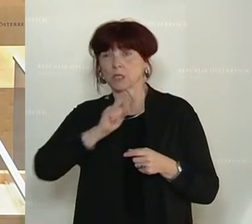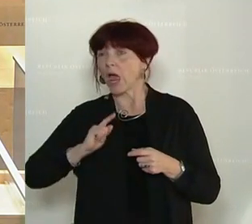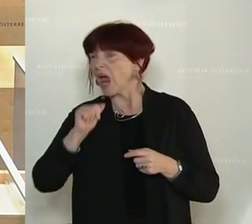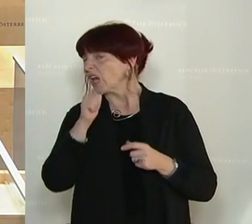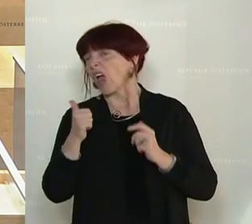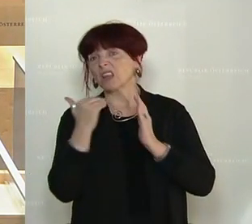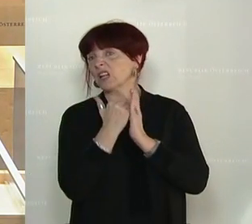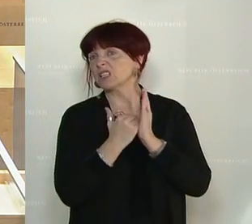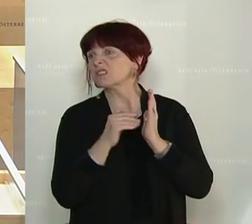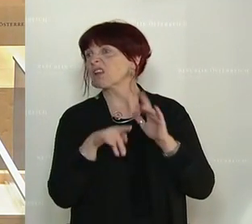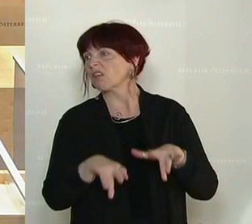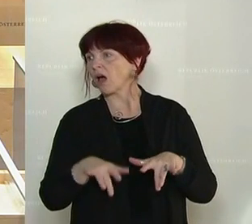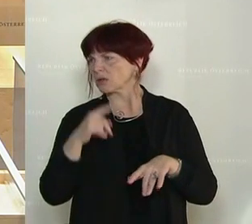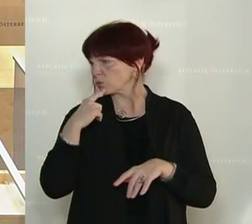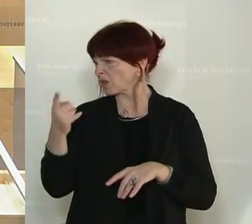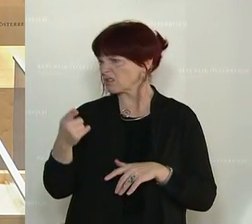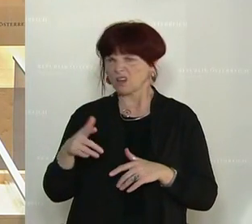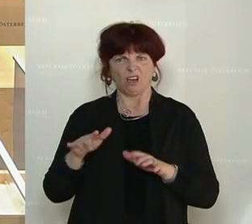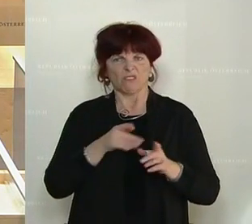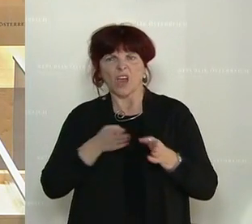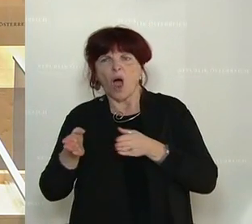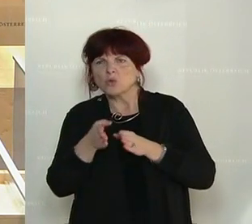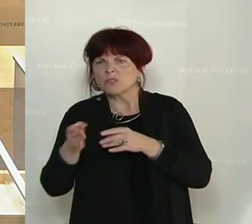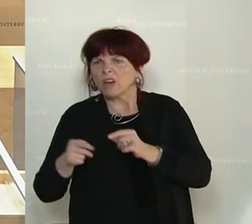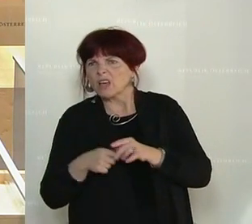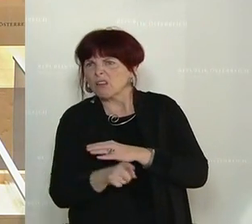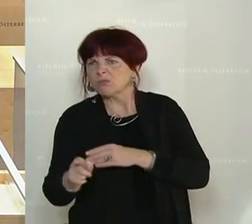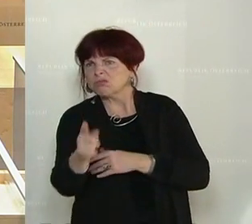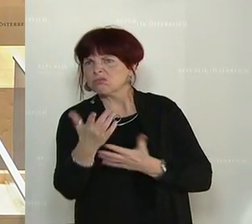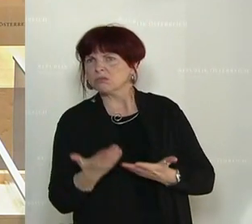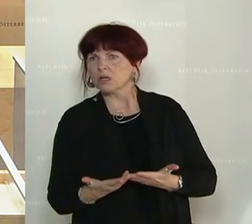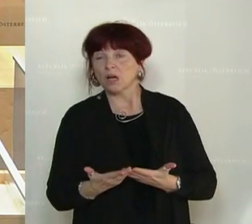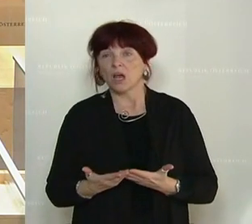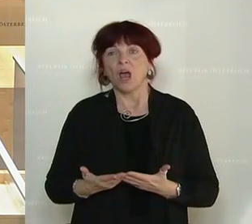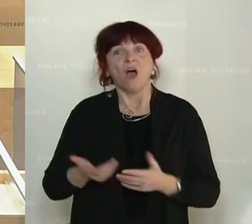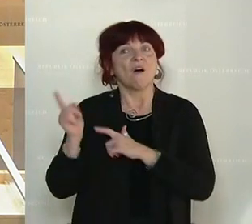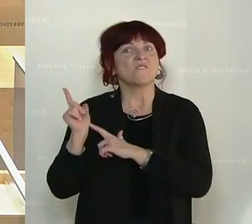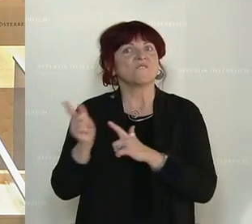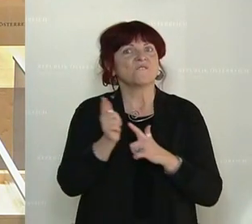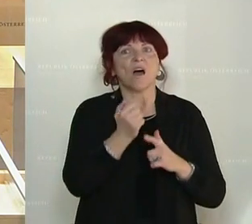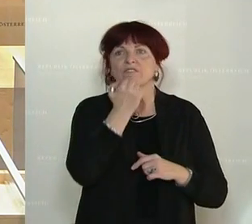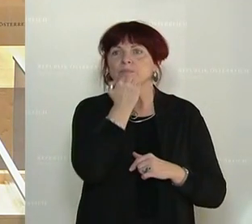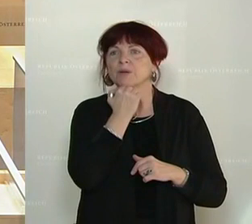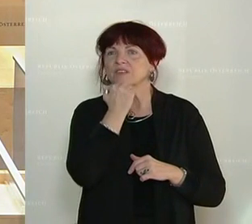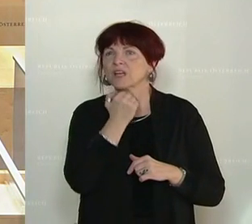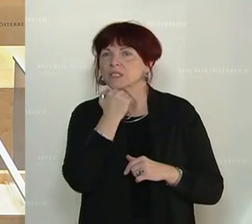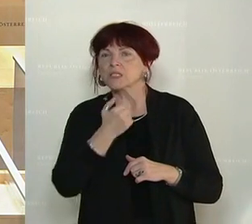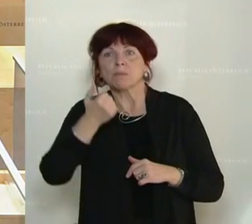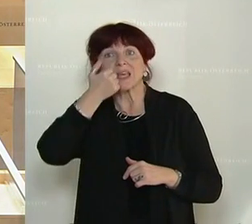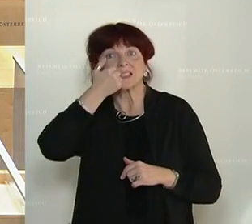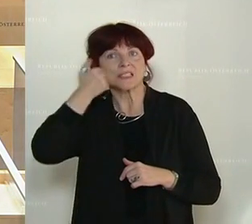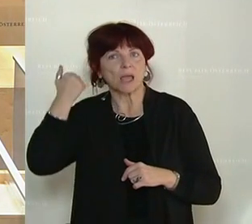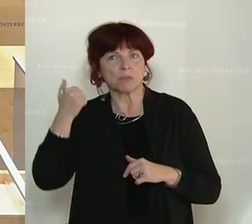ja nichtssagende Antworten hinsichtlich Waffenbesitz im extremistischen Milieu sind leider kein Einzelfall,